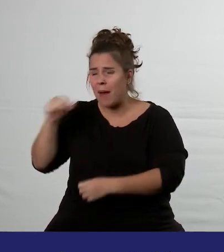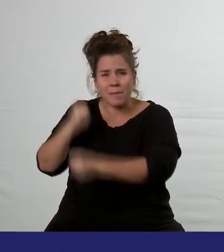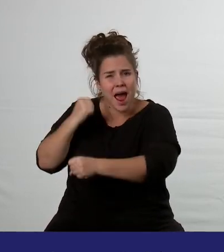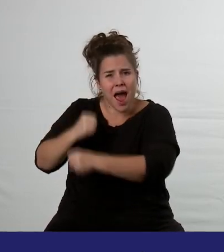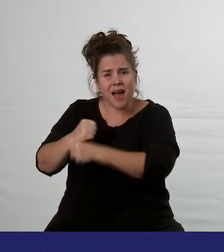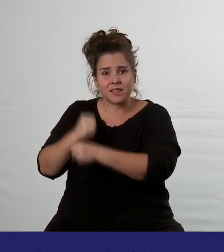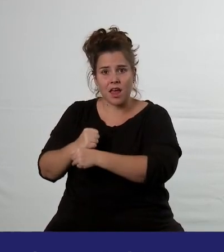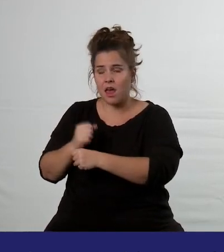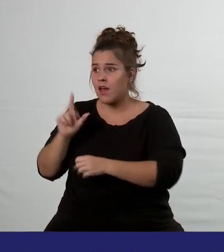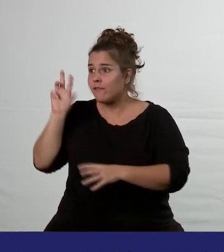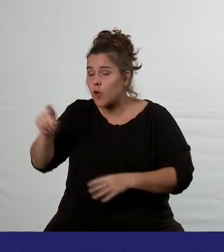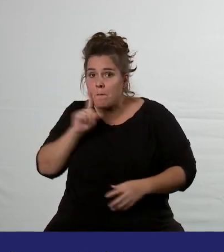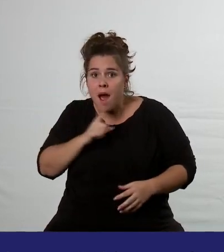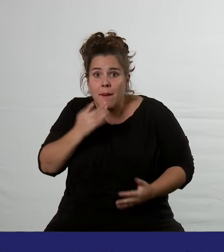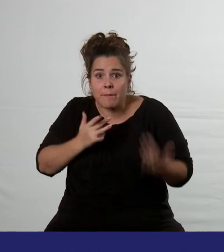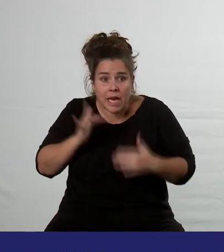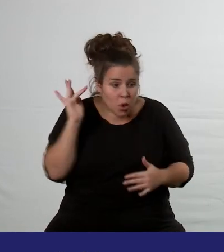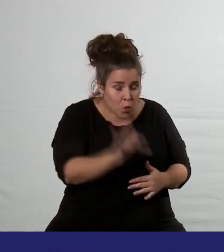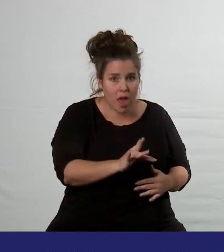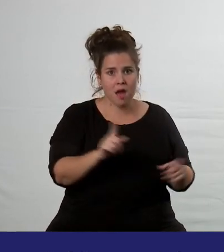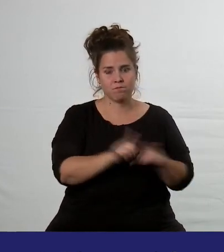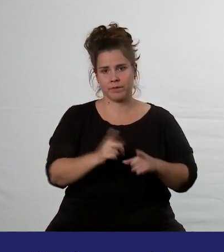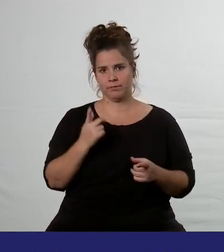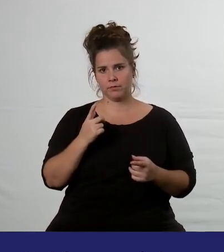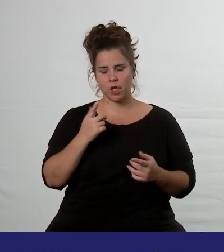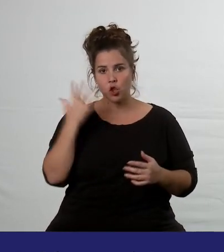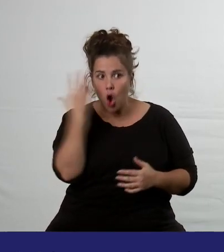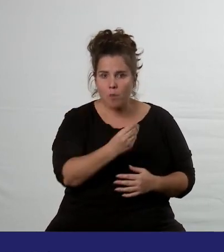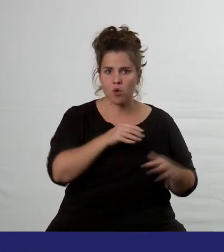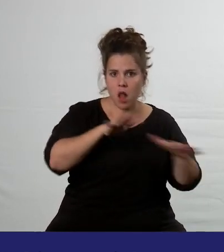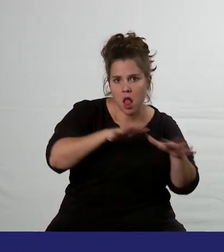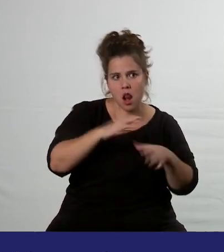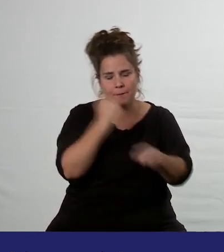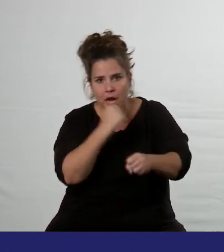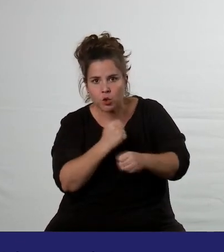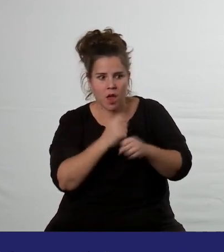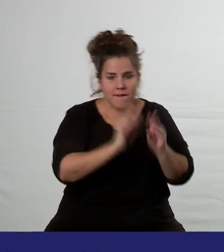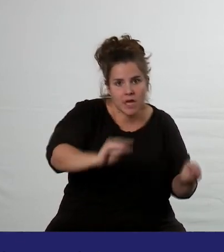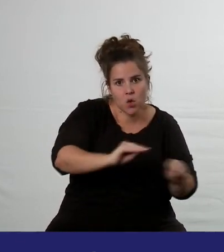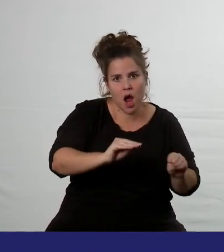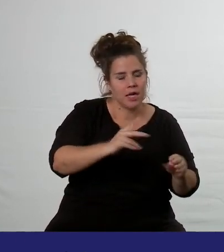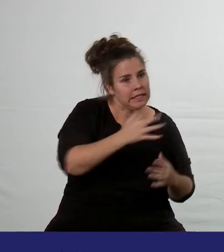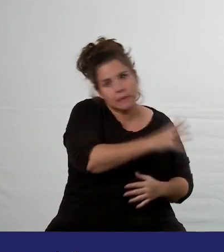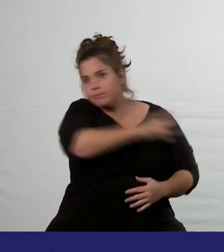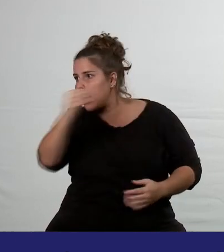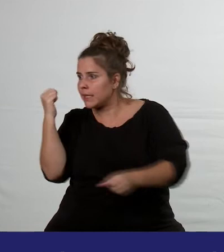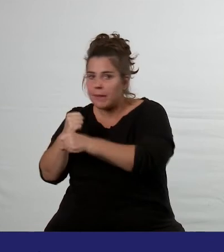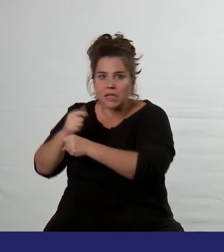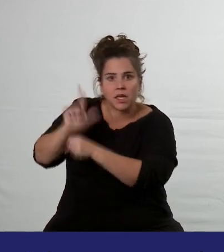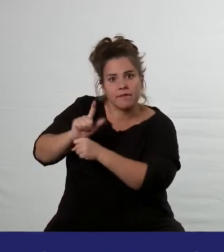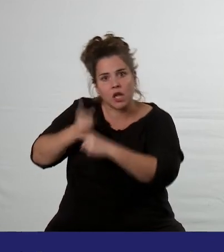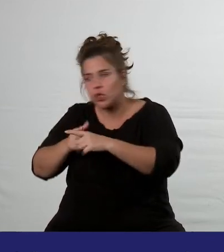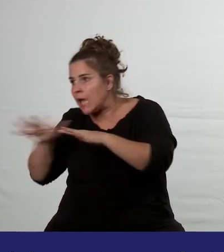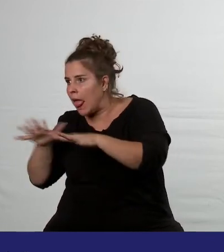dokáží být mámy milující na plný úvazek. Dokáží se držet na nohou a na každou směnu zase přijít s